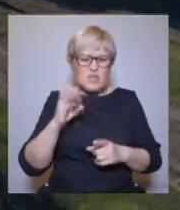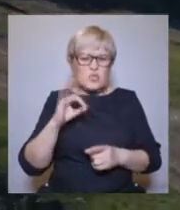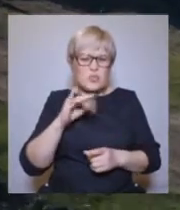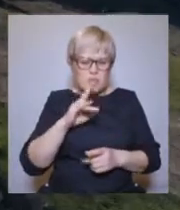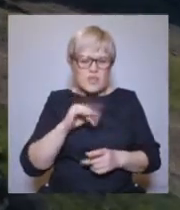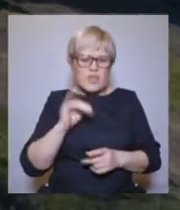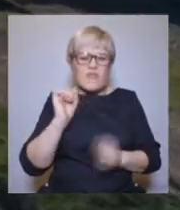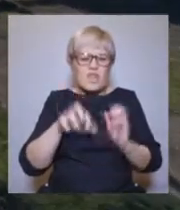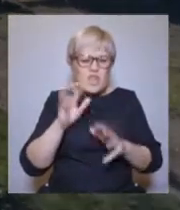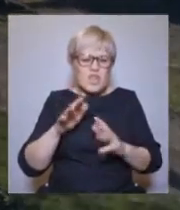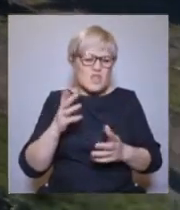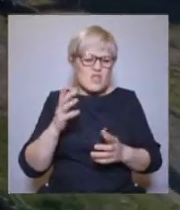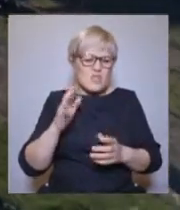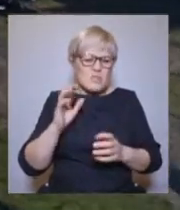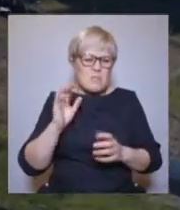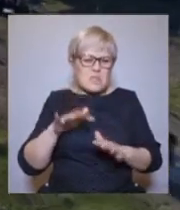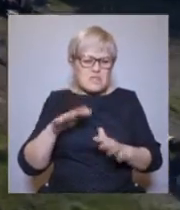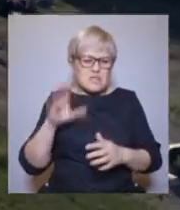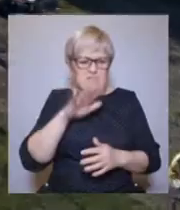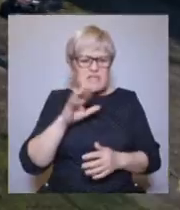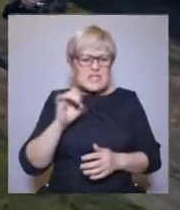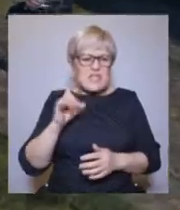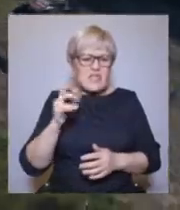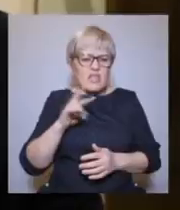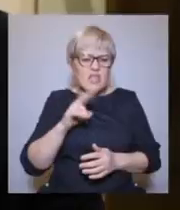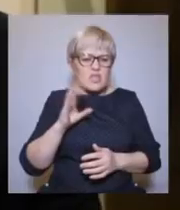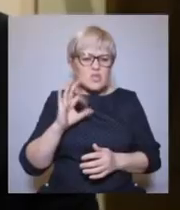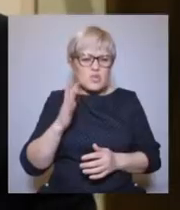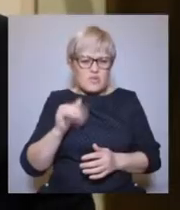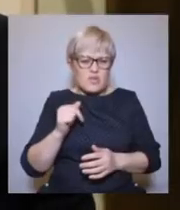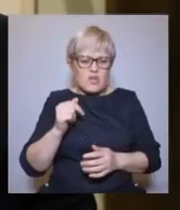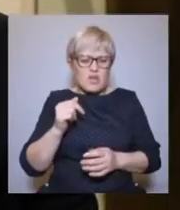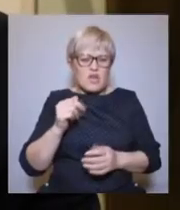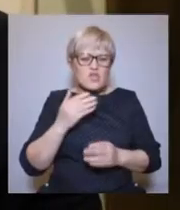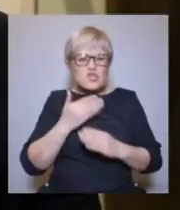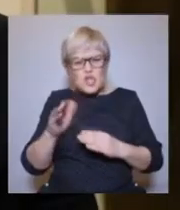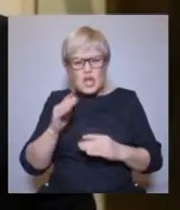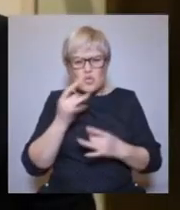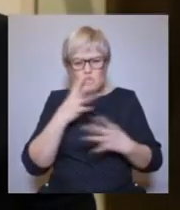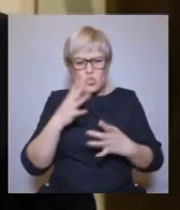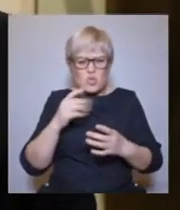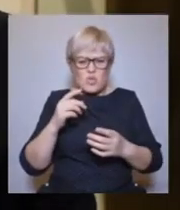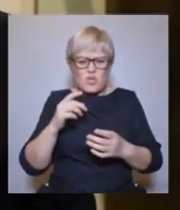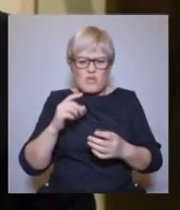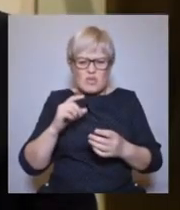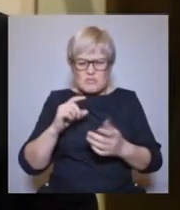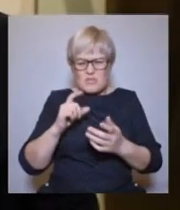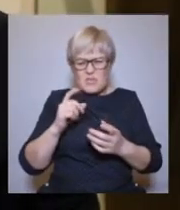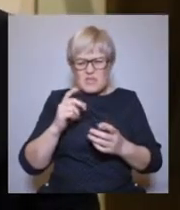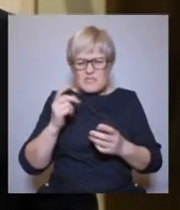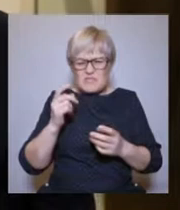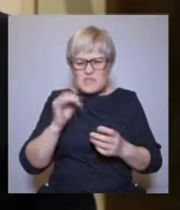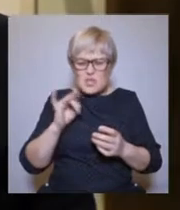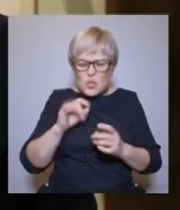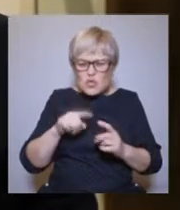сваливания отходов лесопильного производства в Северную Сосьфу. И